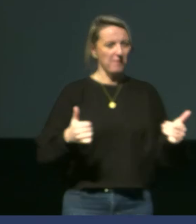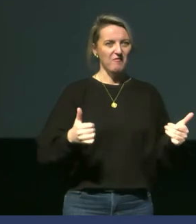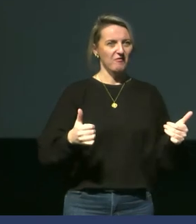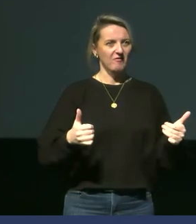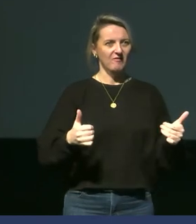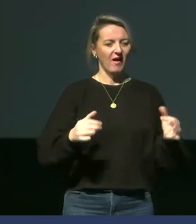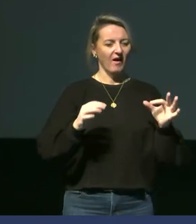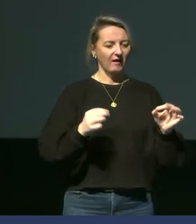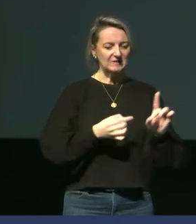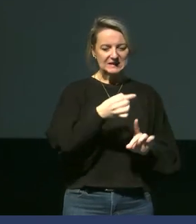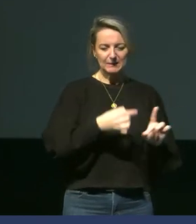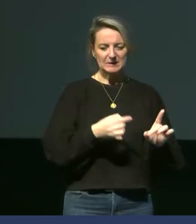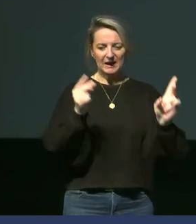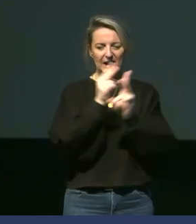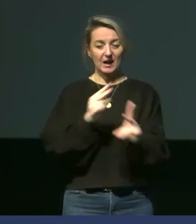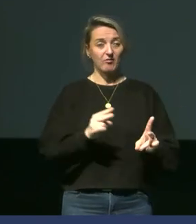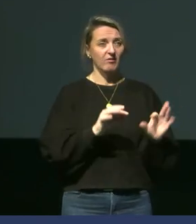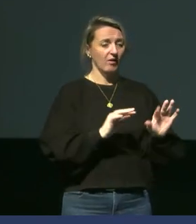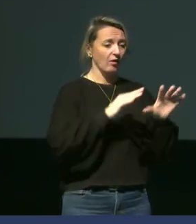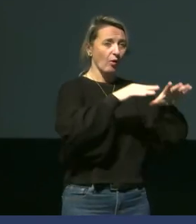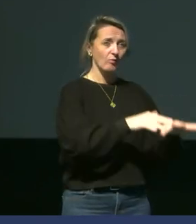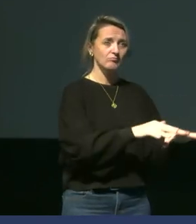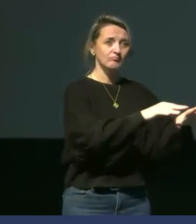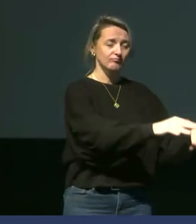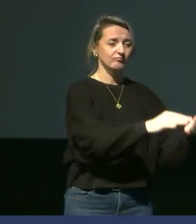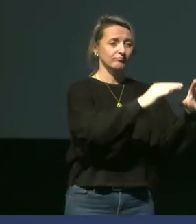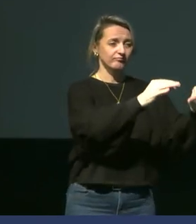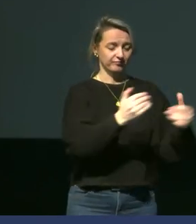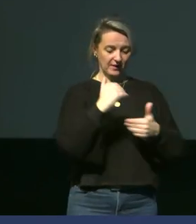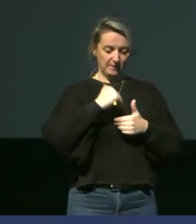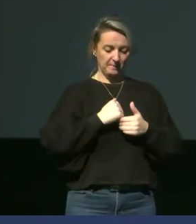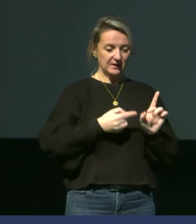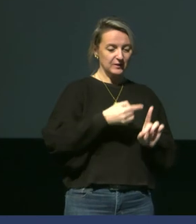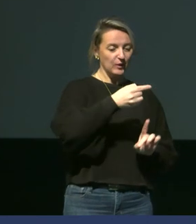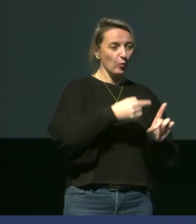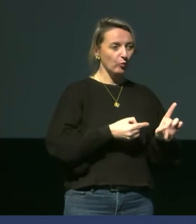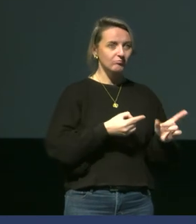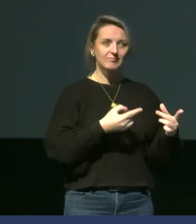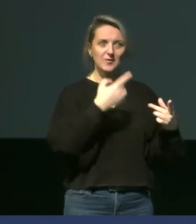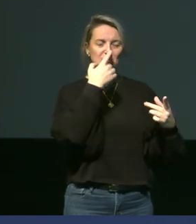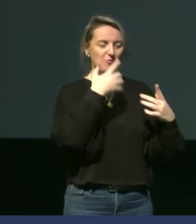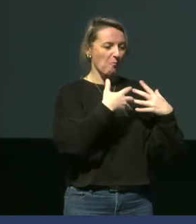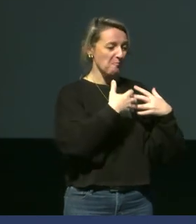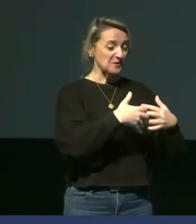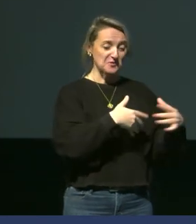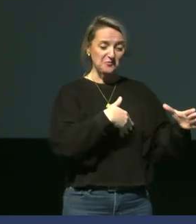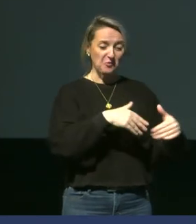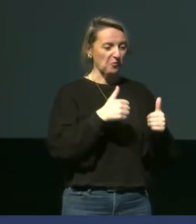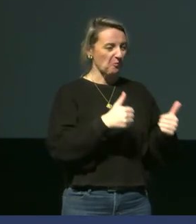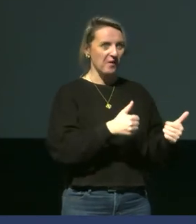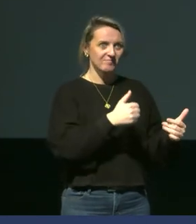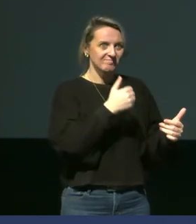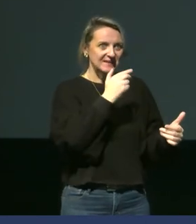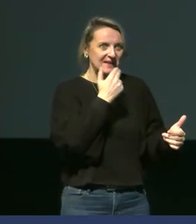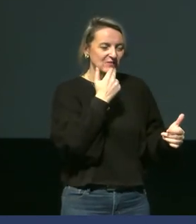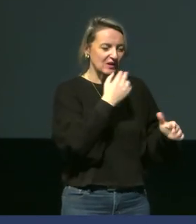Ce qu'on a vu, c'est que dans l'eau, point de vue de thermorégulation, on va dire que la machine est particulièrement bien huilée et que ça marche plutôt bien.